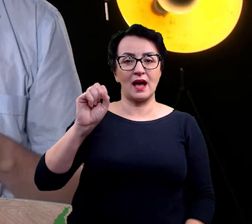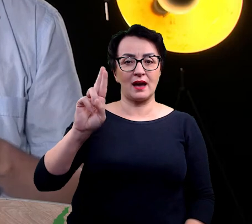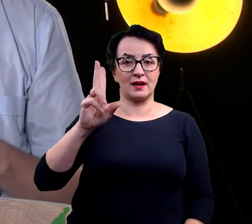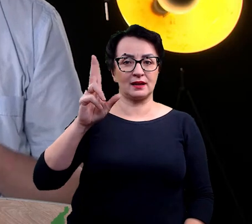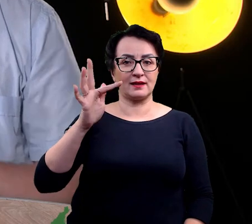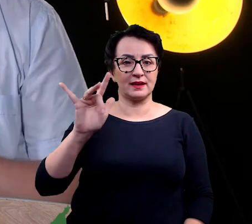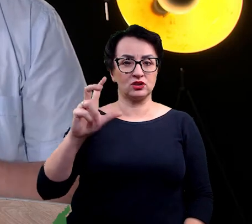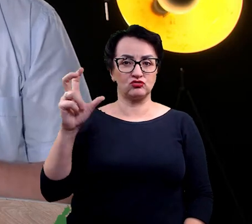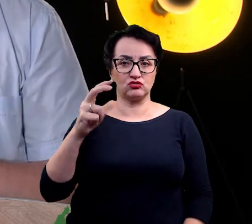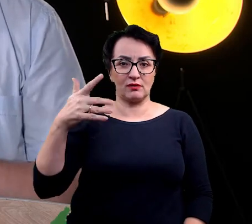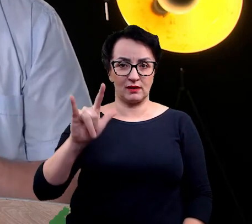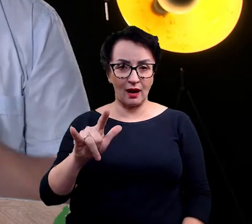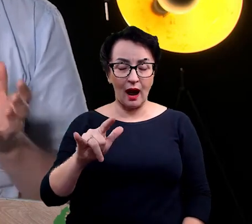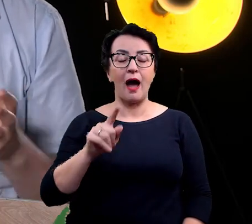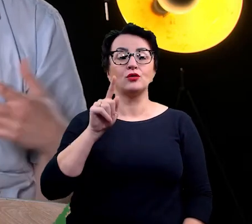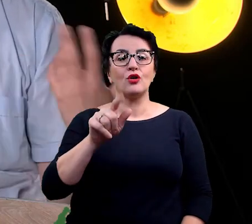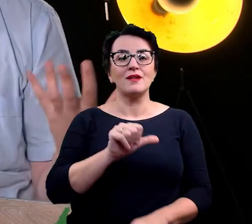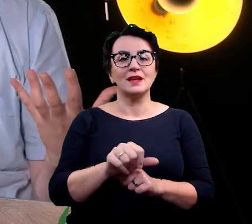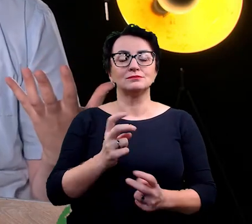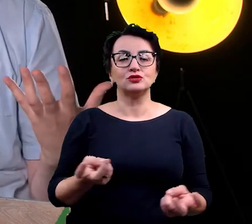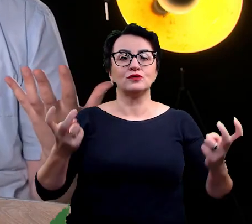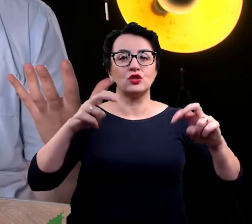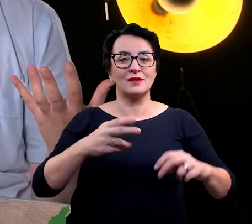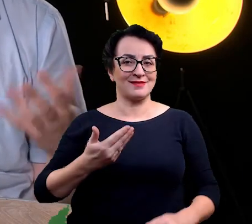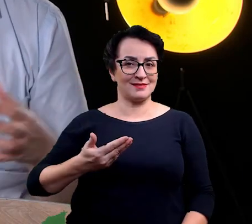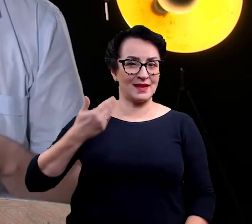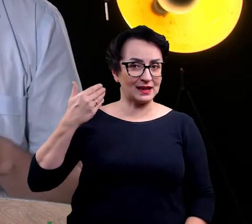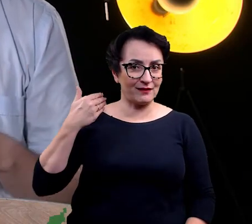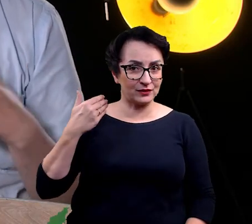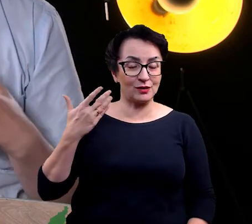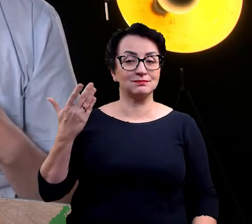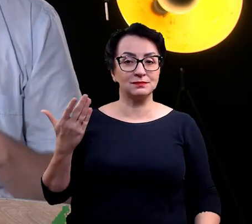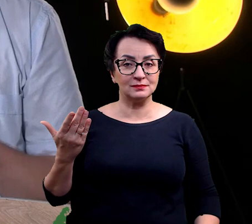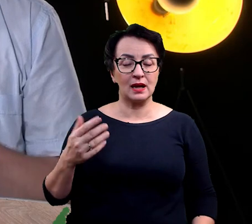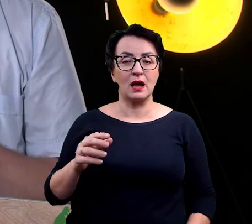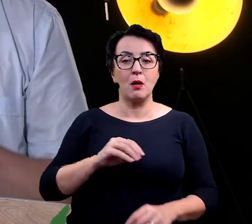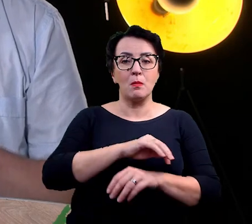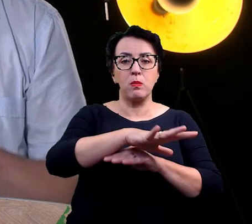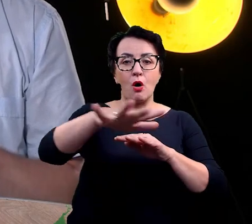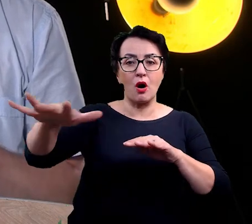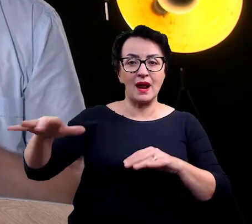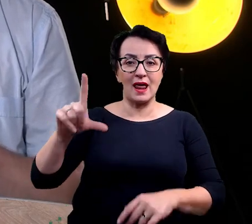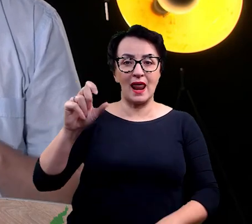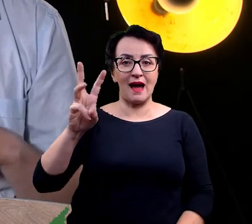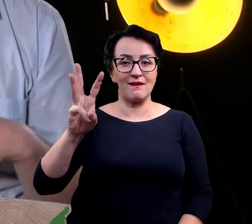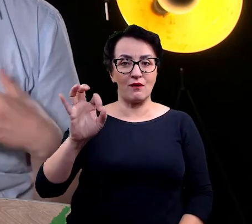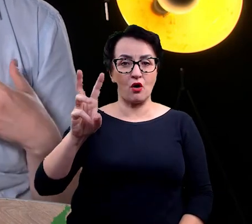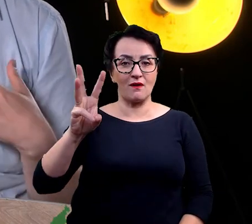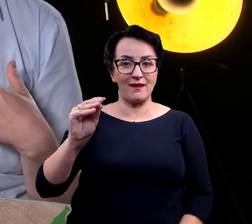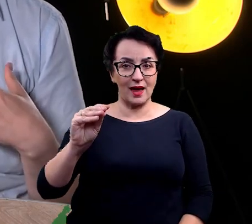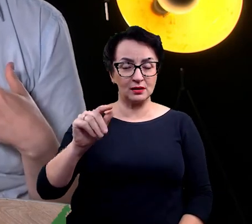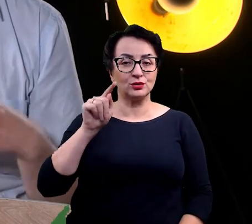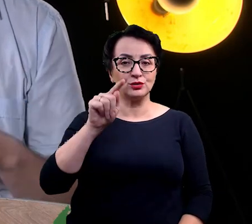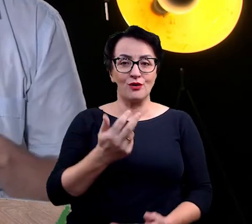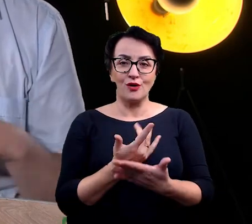utworzony bardzo niedawno, geologiczny jest kraj czasu. Czyli pola lawowe, związane z